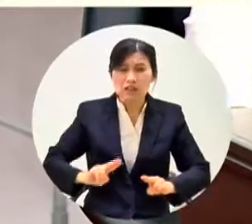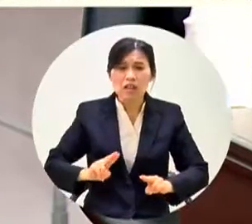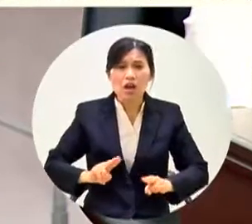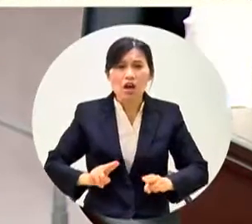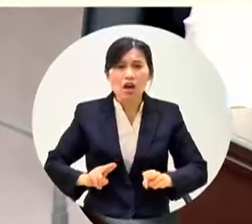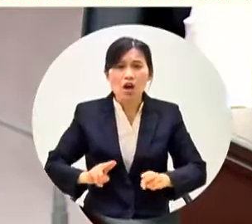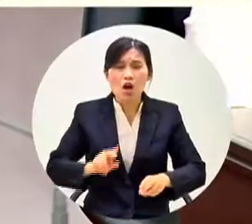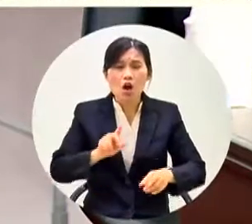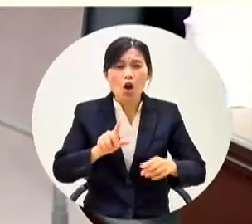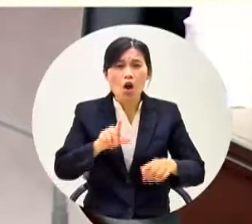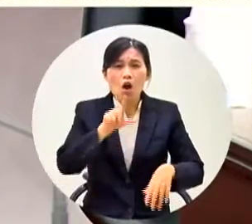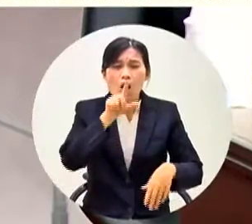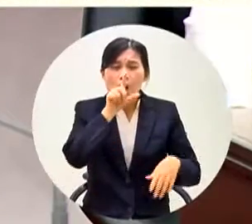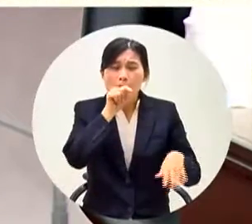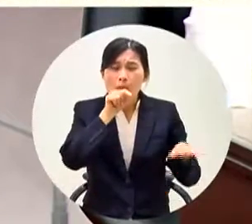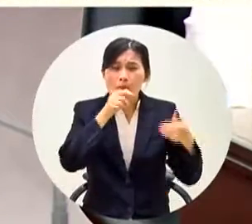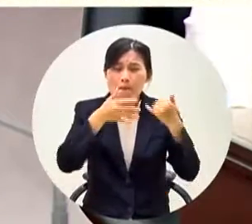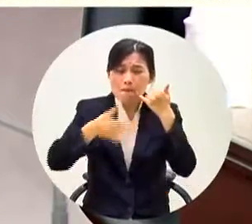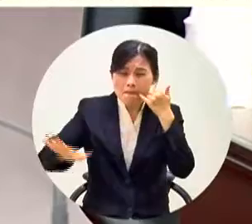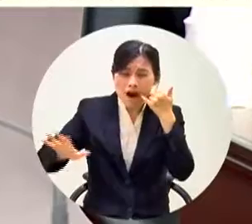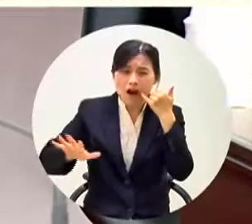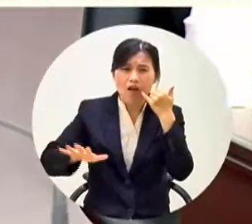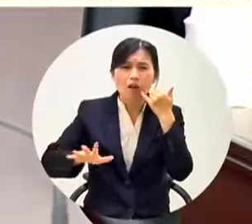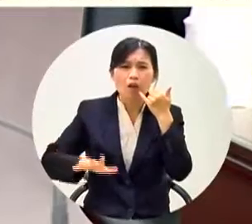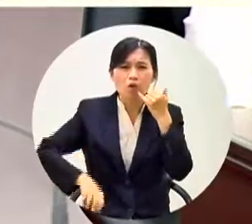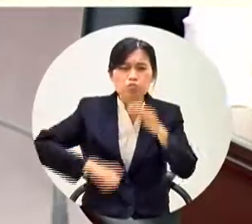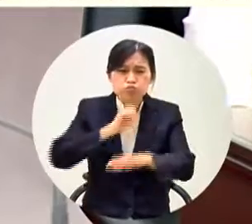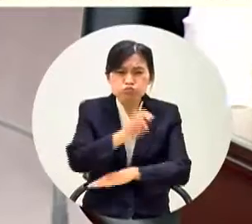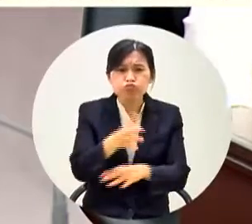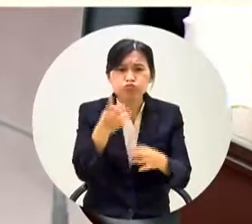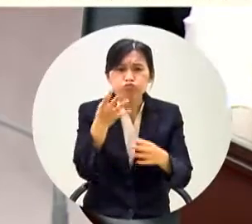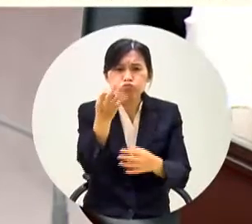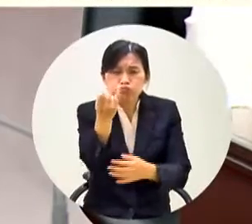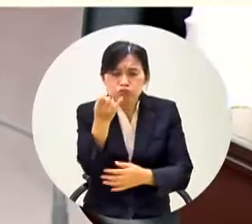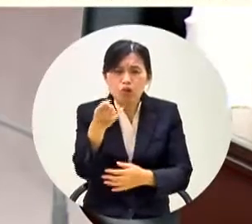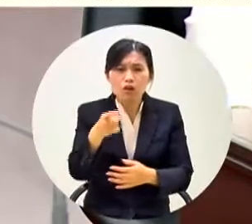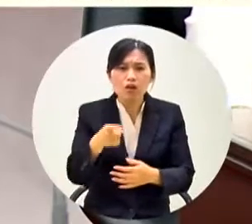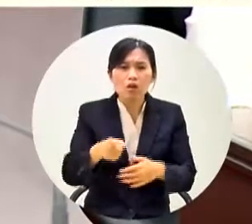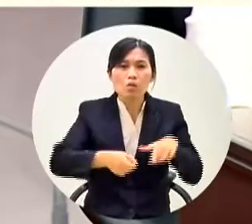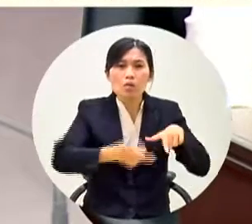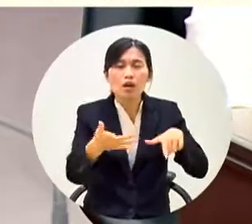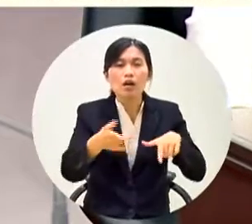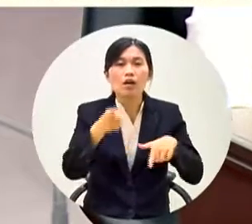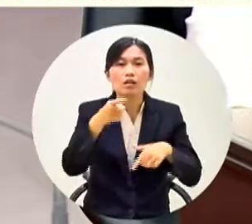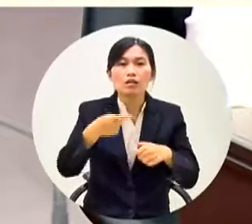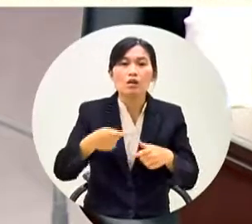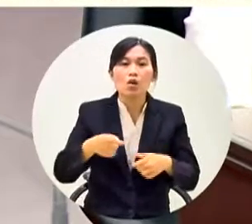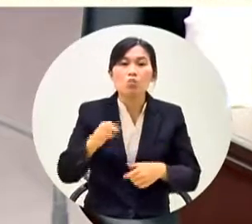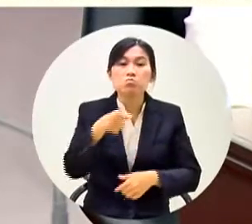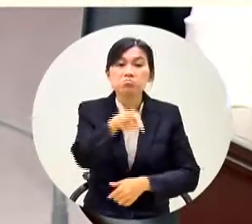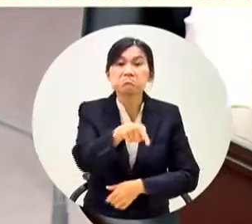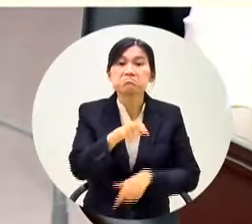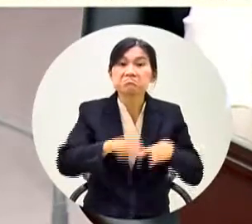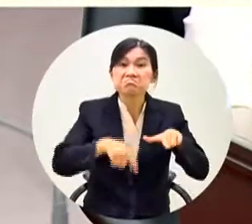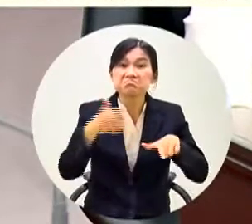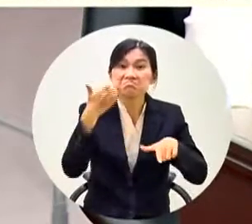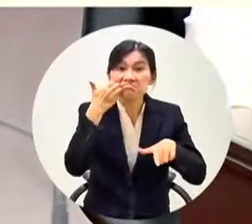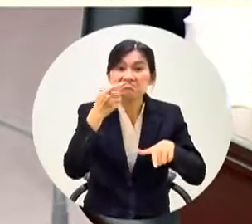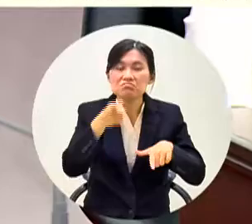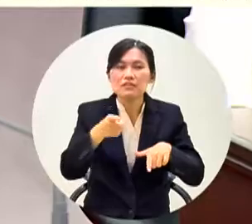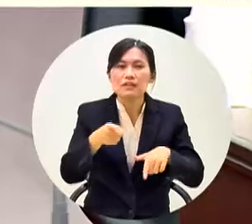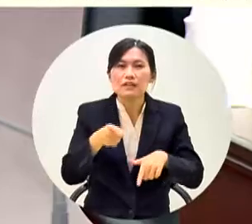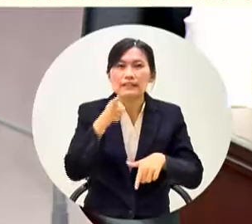每一家都跑馬燈出來那為什麼不敢公布那告訴你一個理由第一你本來就想回